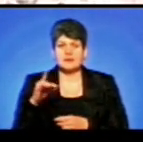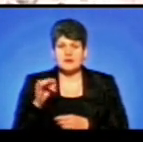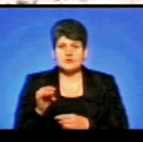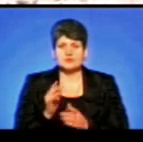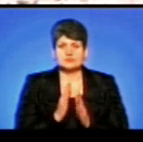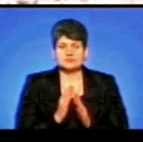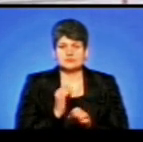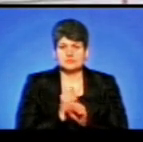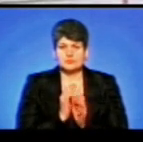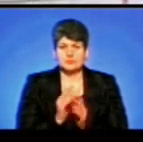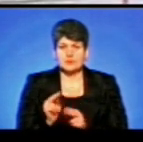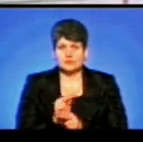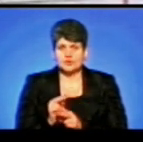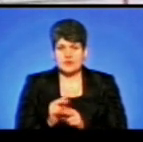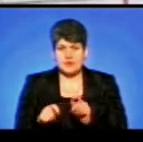налагодити поломку.